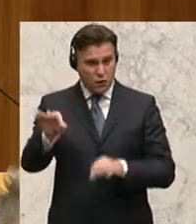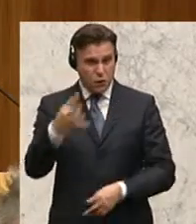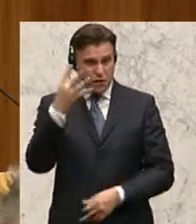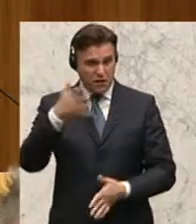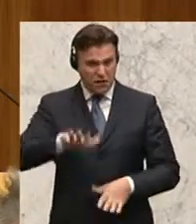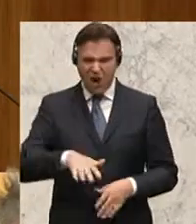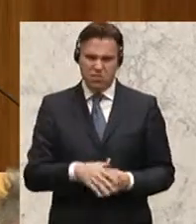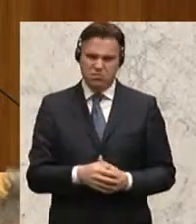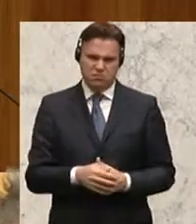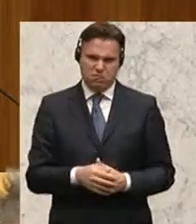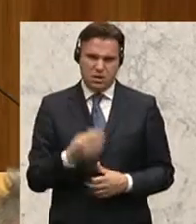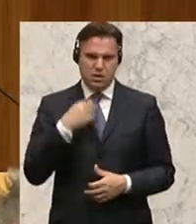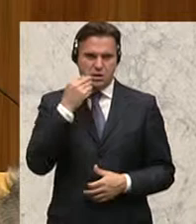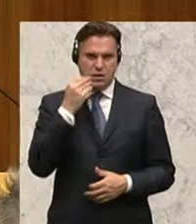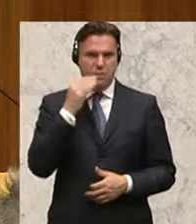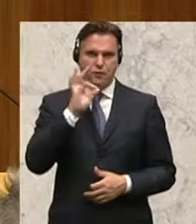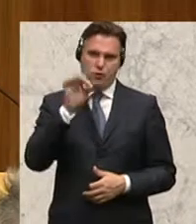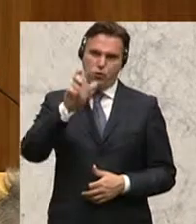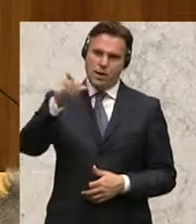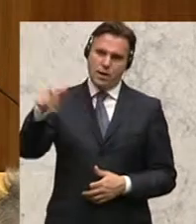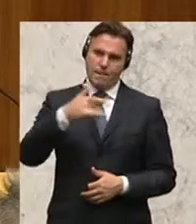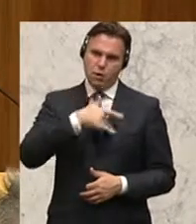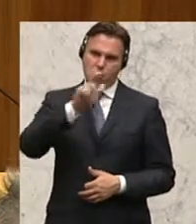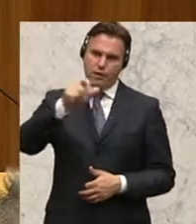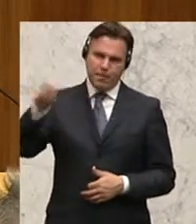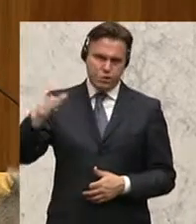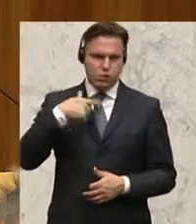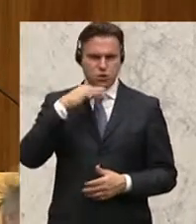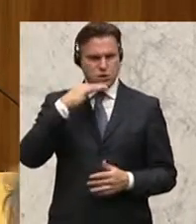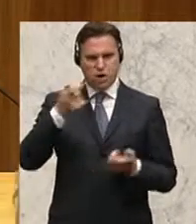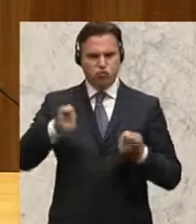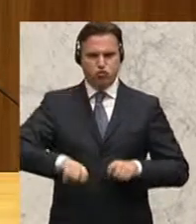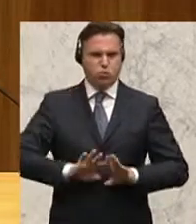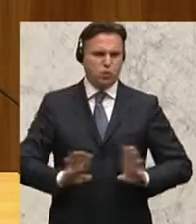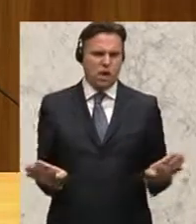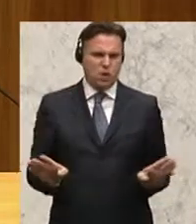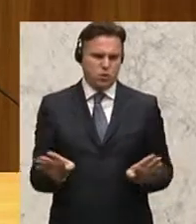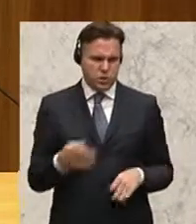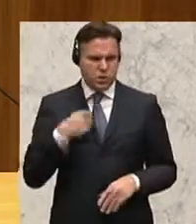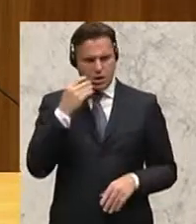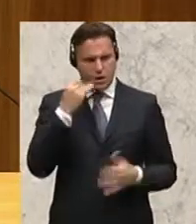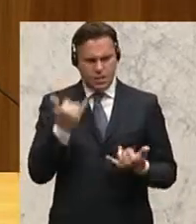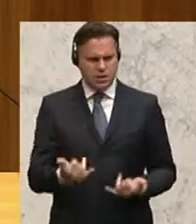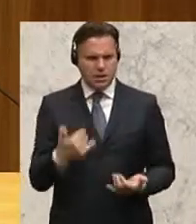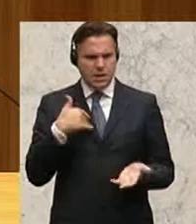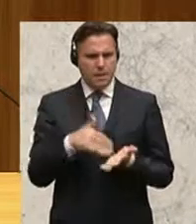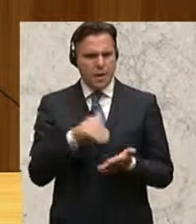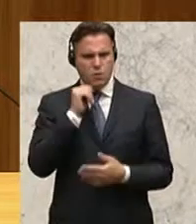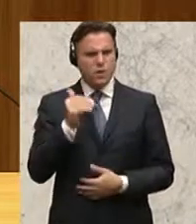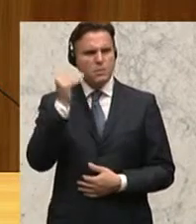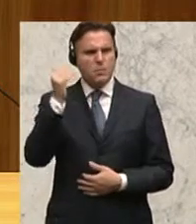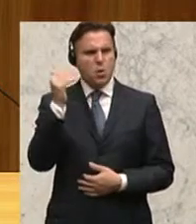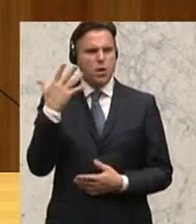mit den zuständigen Herren zusammenzusetzen und hier ein für allemal einen Schlussstrich zu ziehen. Ich glaube, das wäre vernünftiger, dann braucht man diese Behörde auch nicht extra wieder einrichten